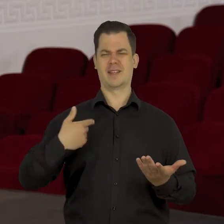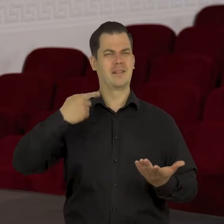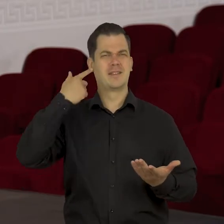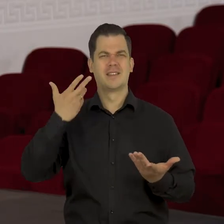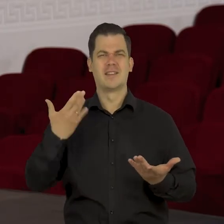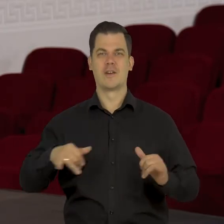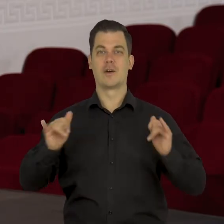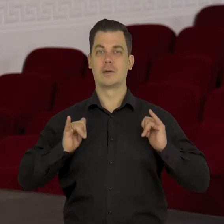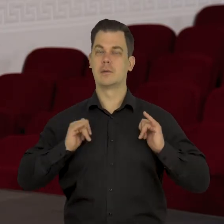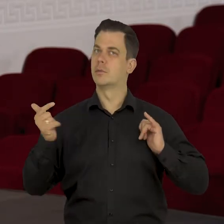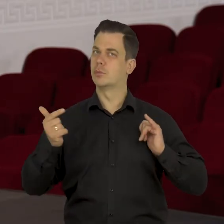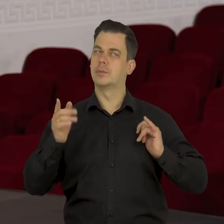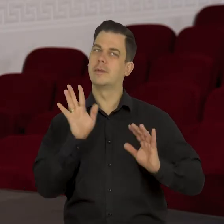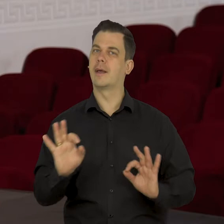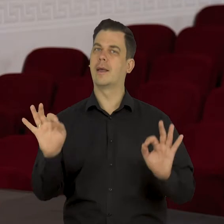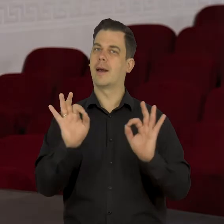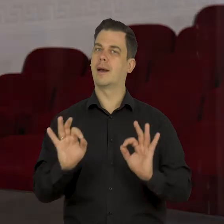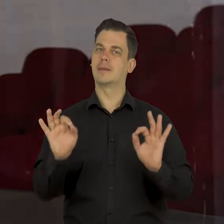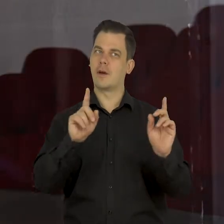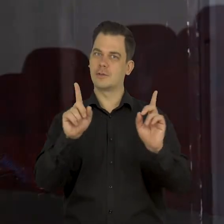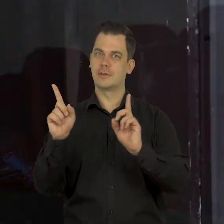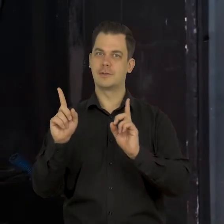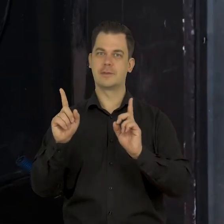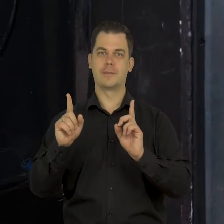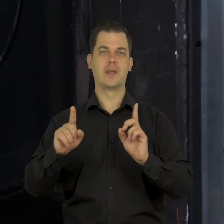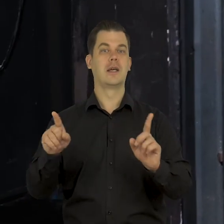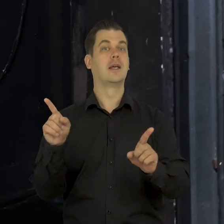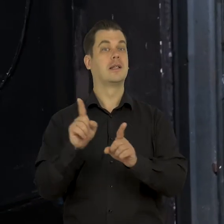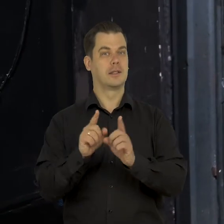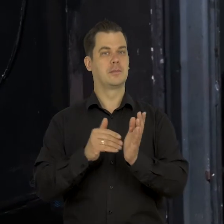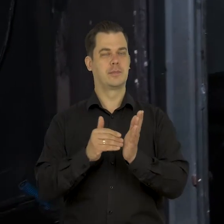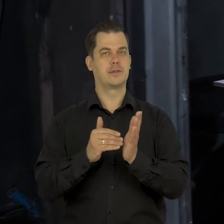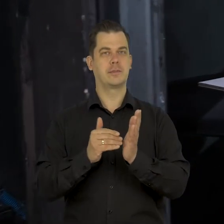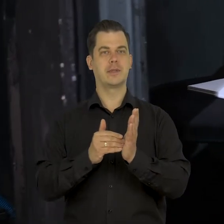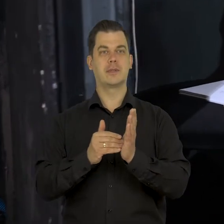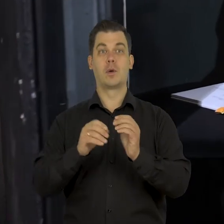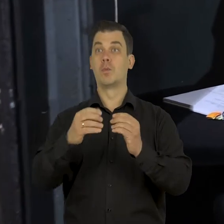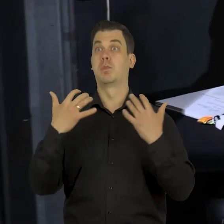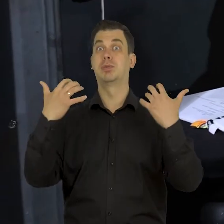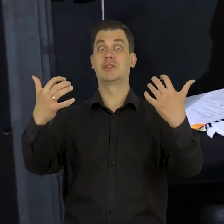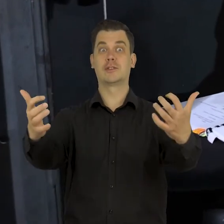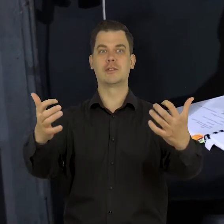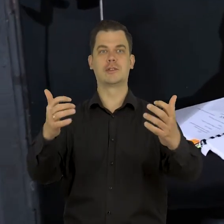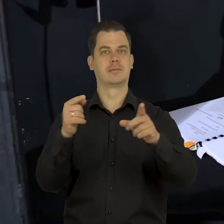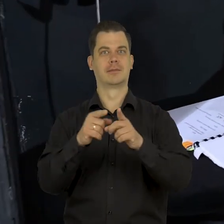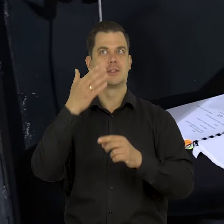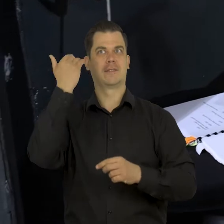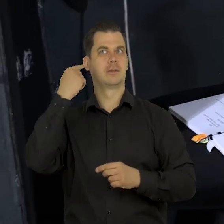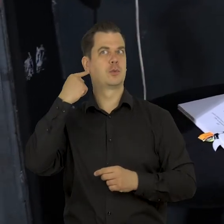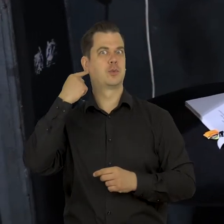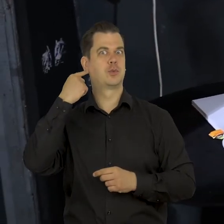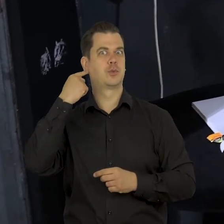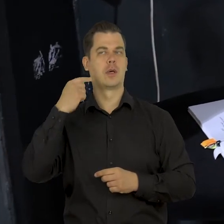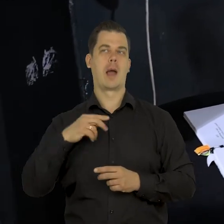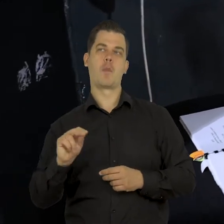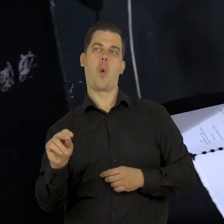występ. Trzeba to robić bardzo delikatnie i ostrożnie. Przede wszystkim też, żeby publiczność tego nie wiedziała,